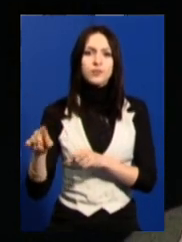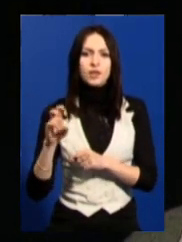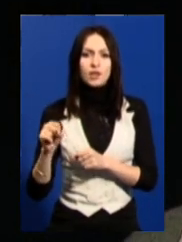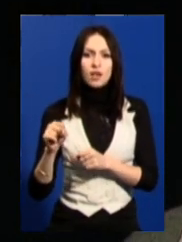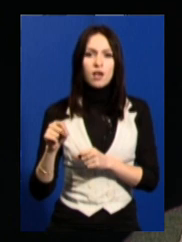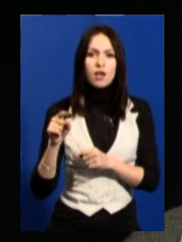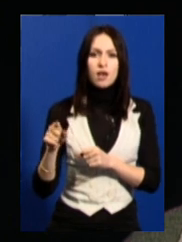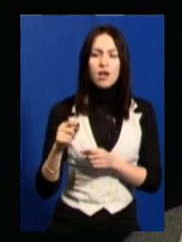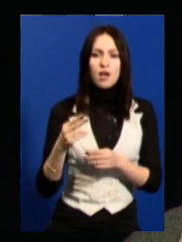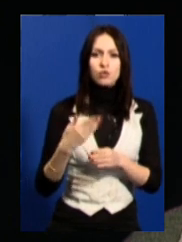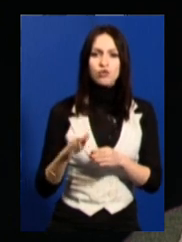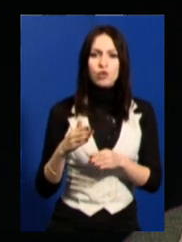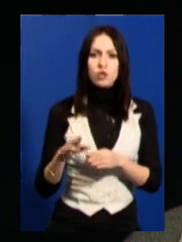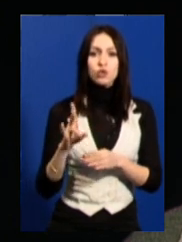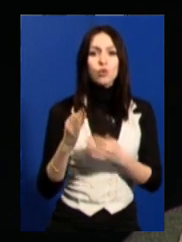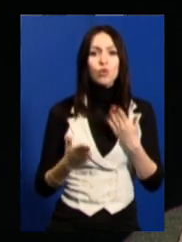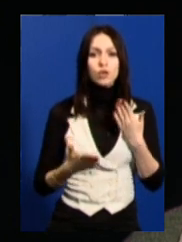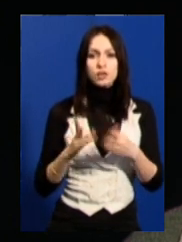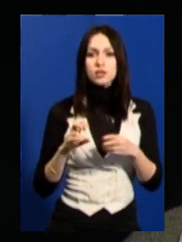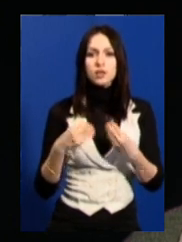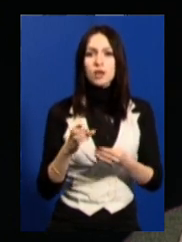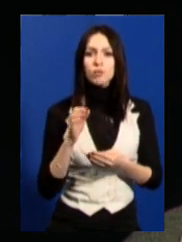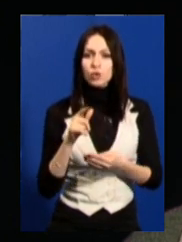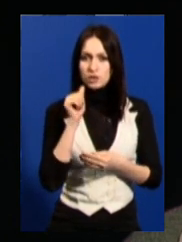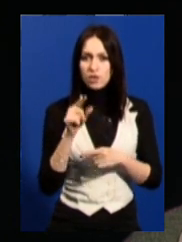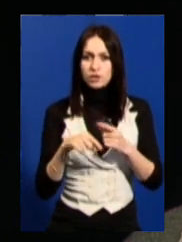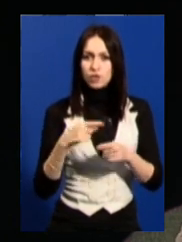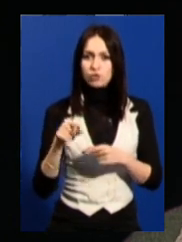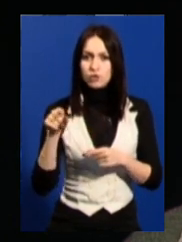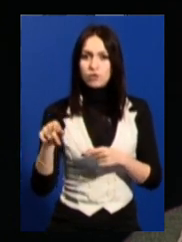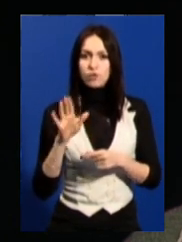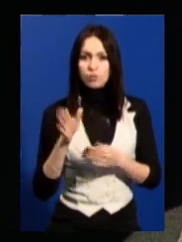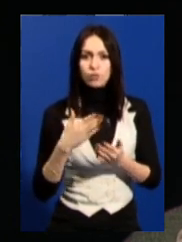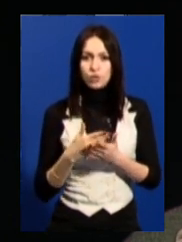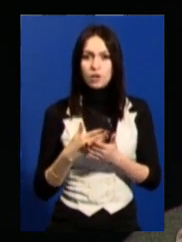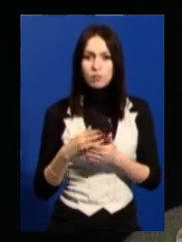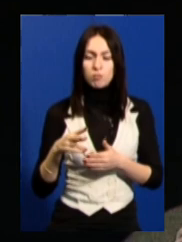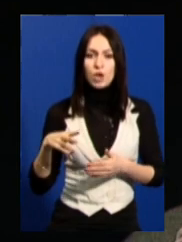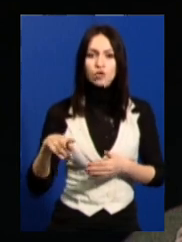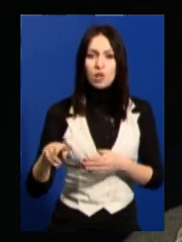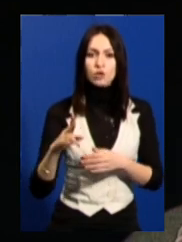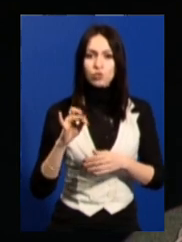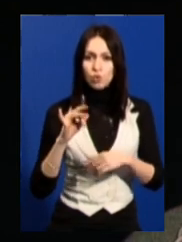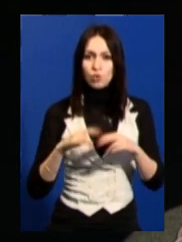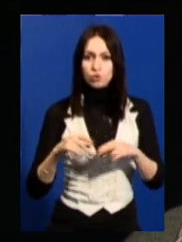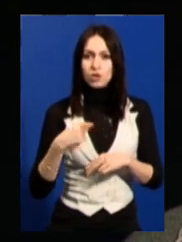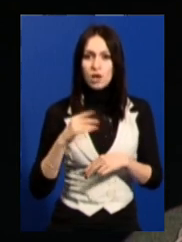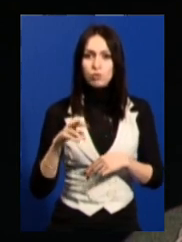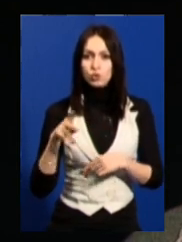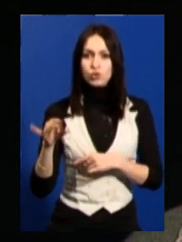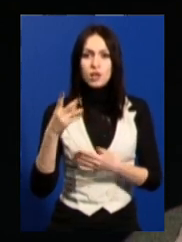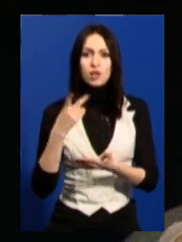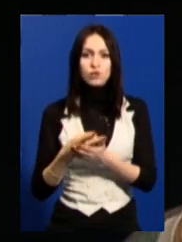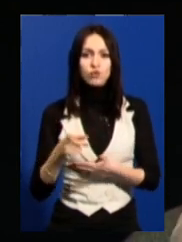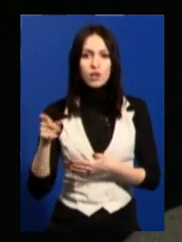долю цієї спадщини. Але якщо, не дай Боже, завтра через нього будуть залізницю вести, то я вийду і лежатиму там